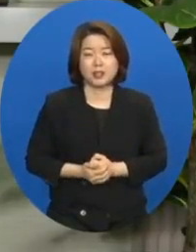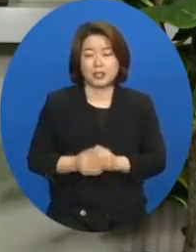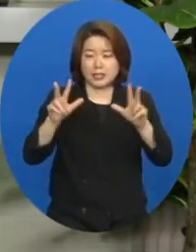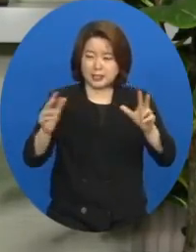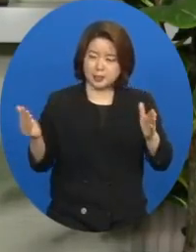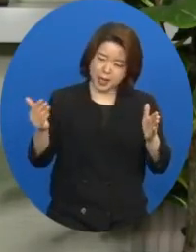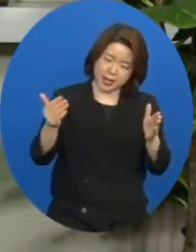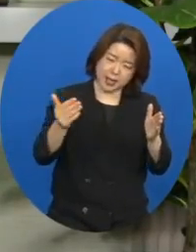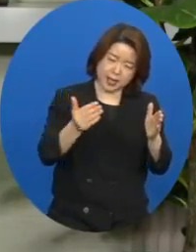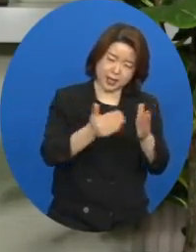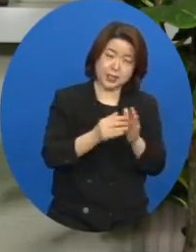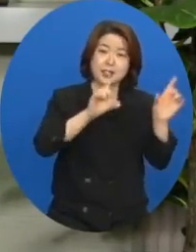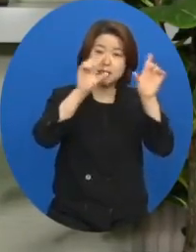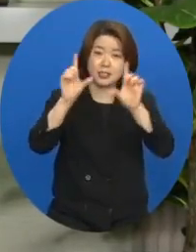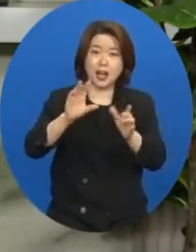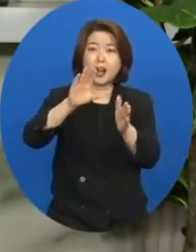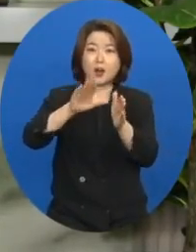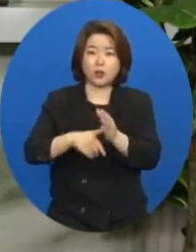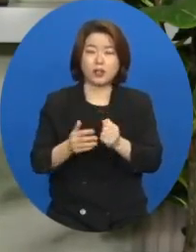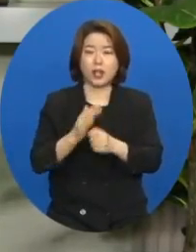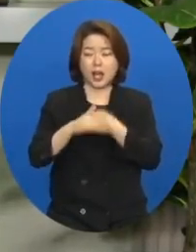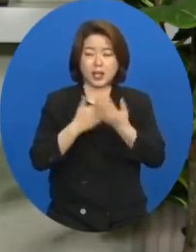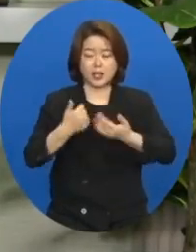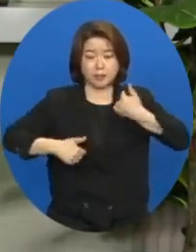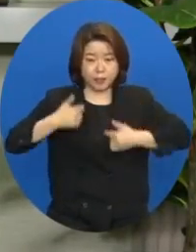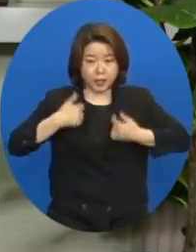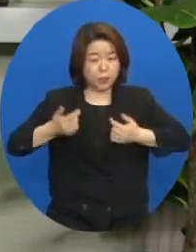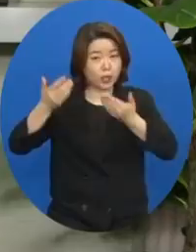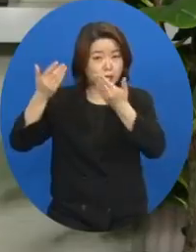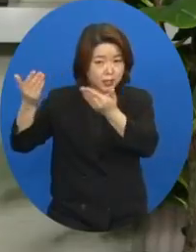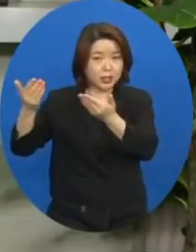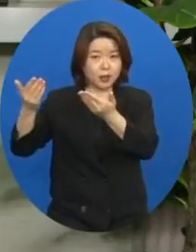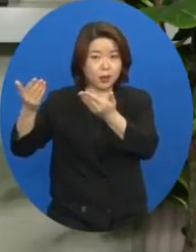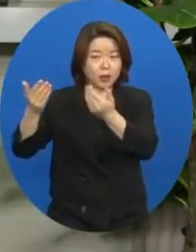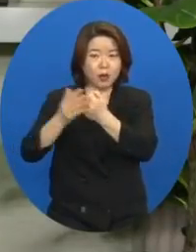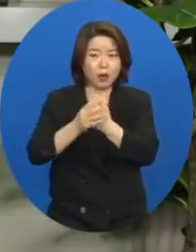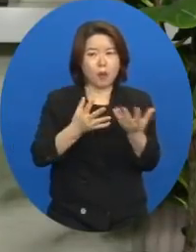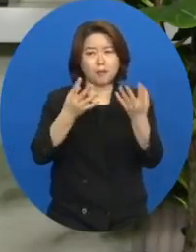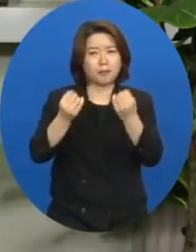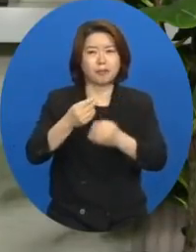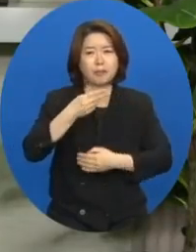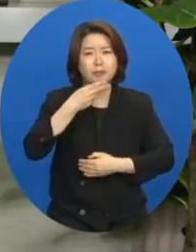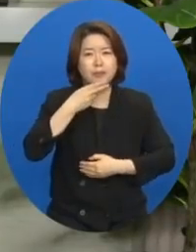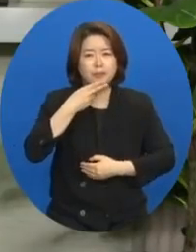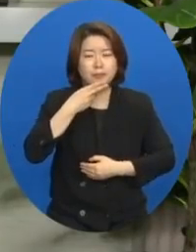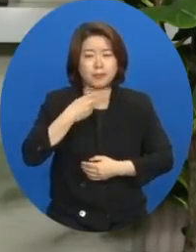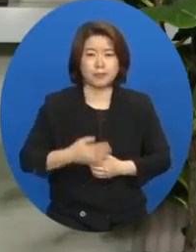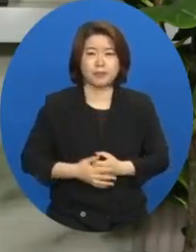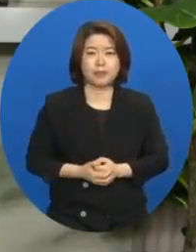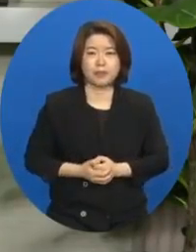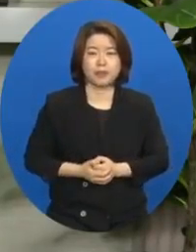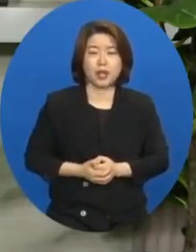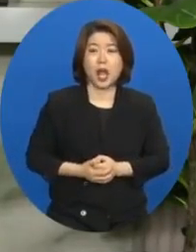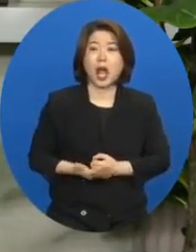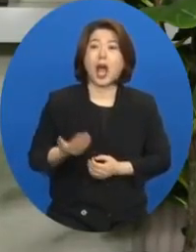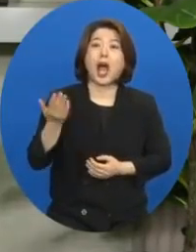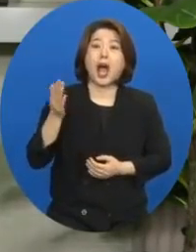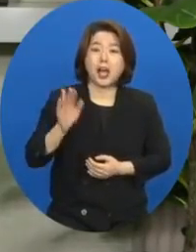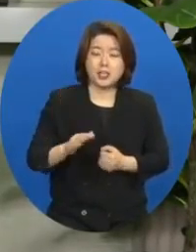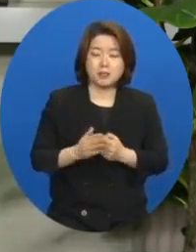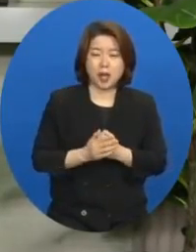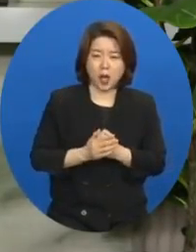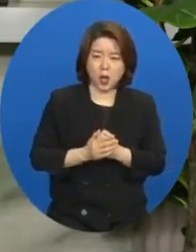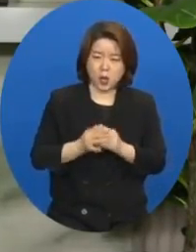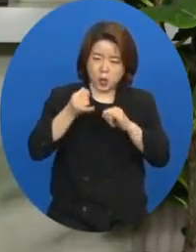살아오는 동안에 하나님을 기쁘시게 한 것이 별로 많지 않습니다. 그래도 꼭 하나를